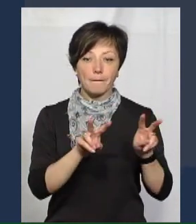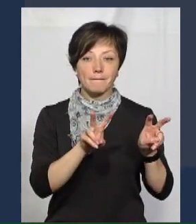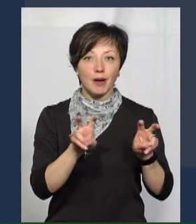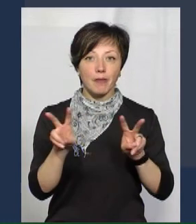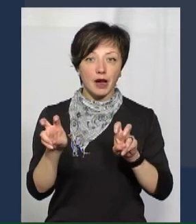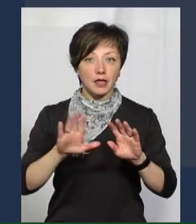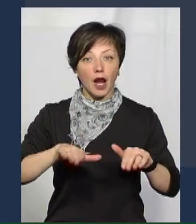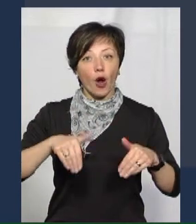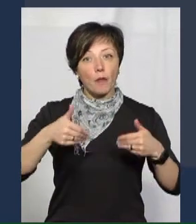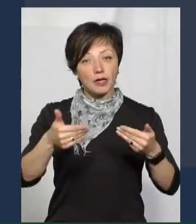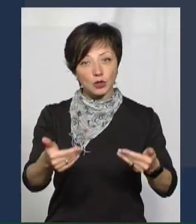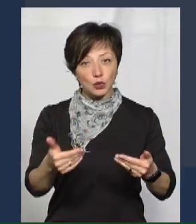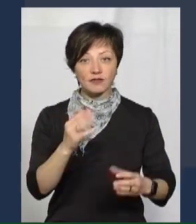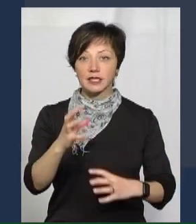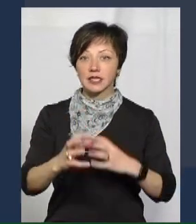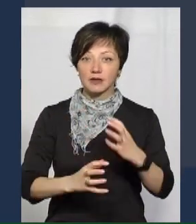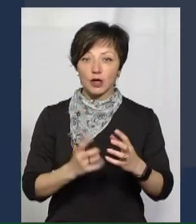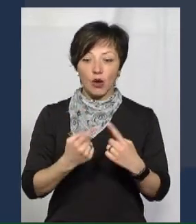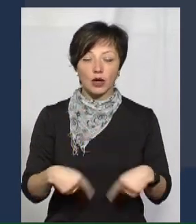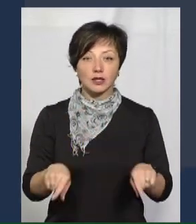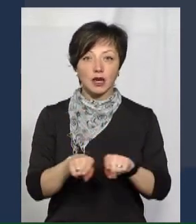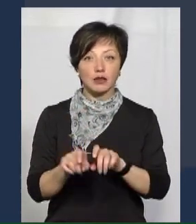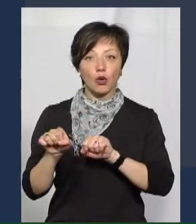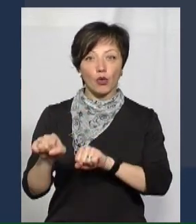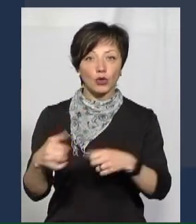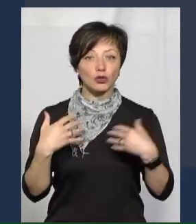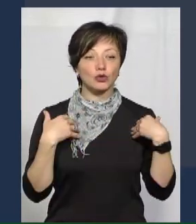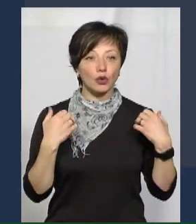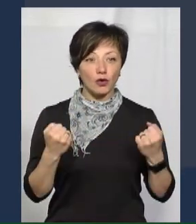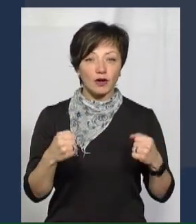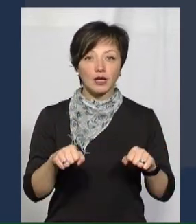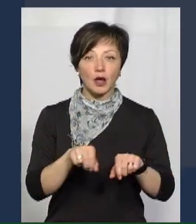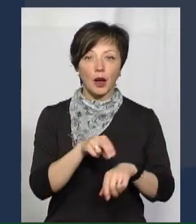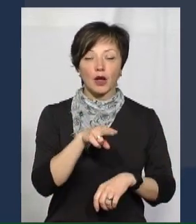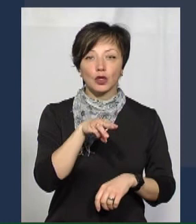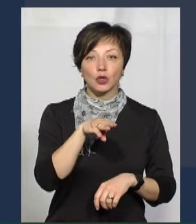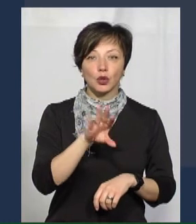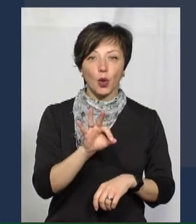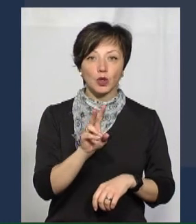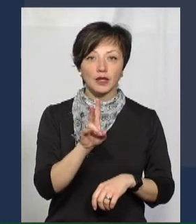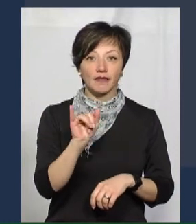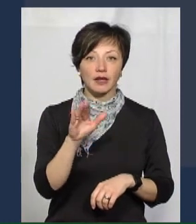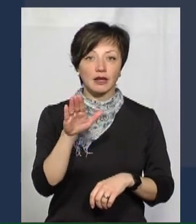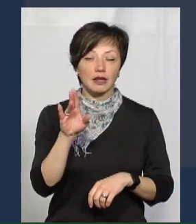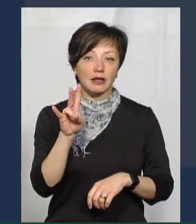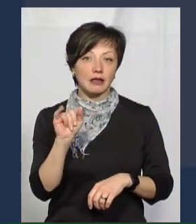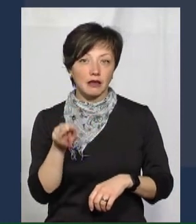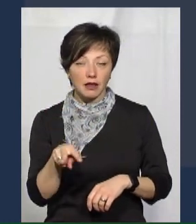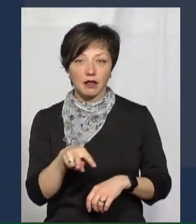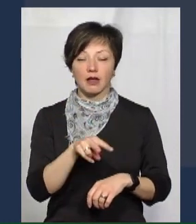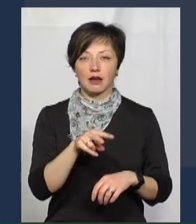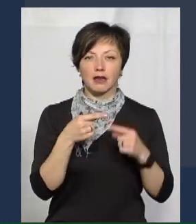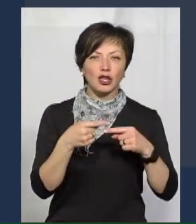які рекомендуються Всесвітньою організацією охорони здоров'я, такі як Планквініл, Калретра, Актембра,